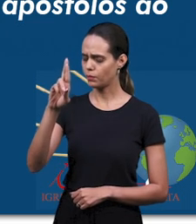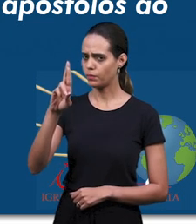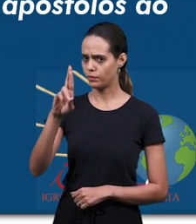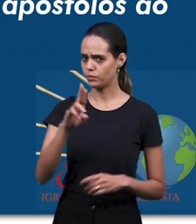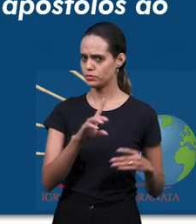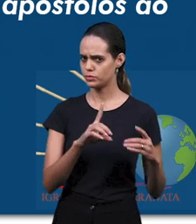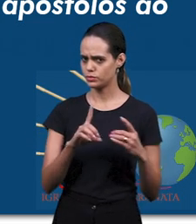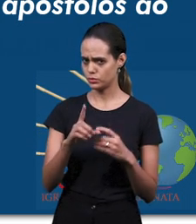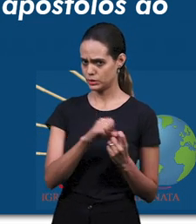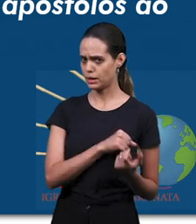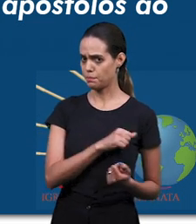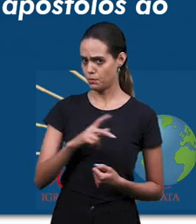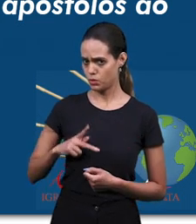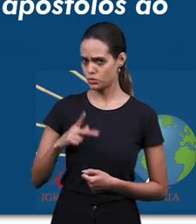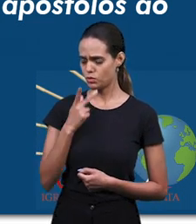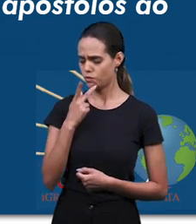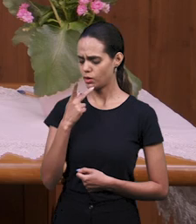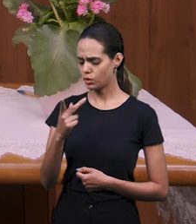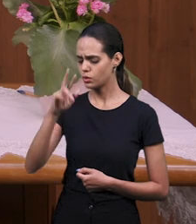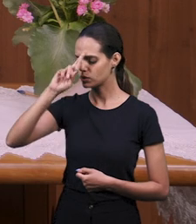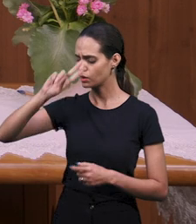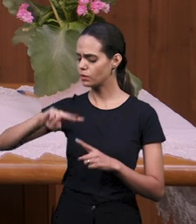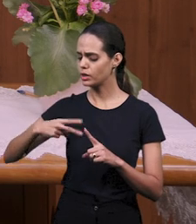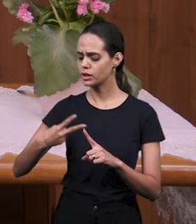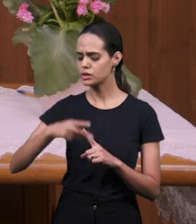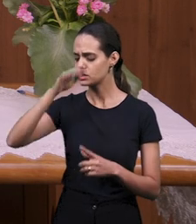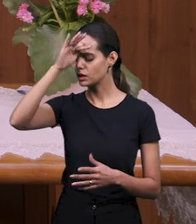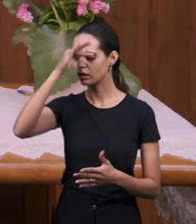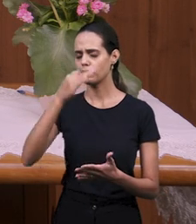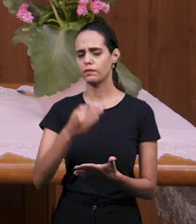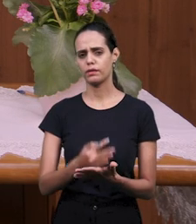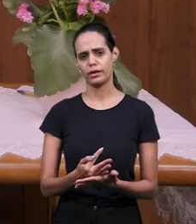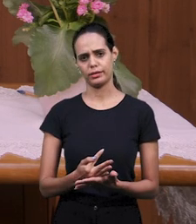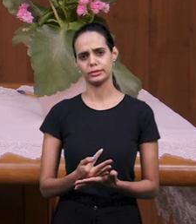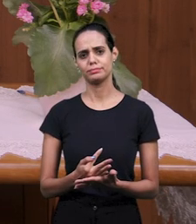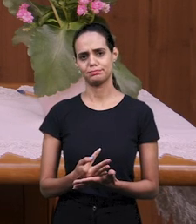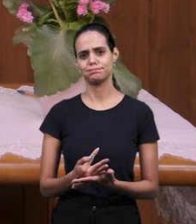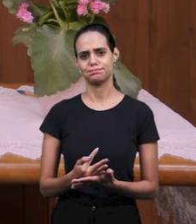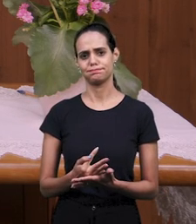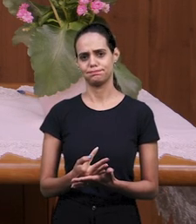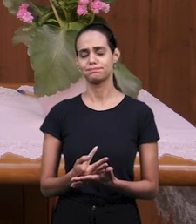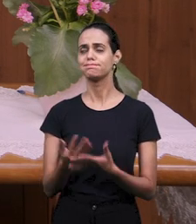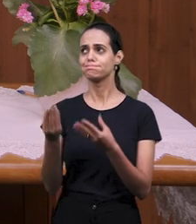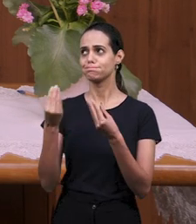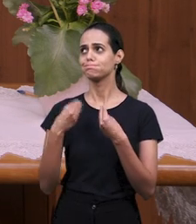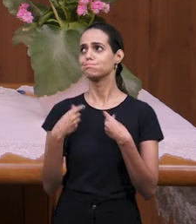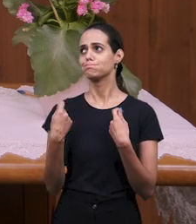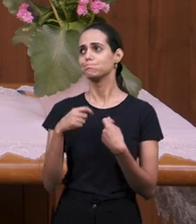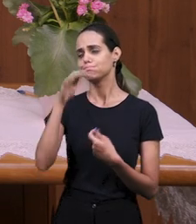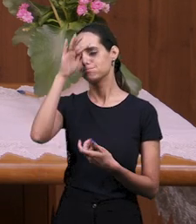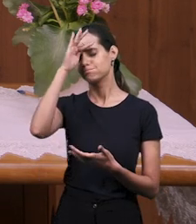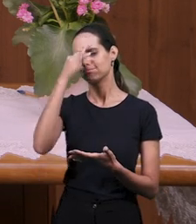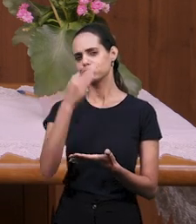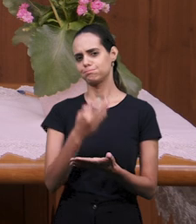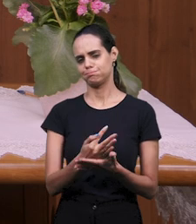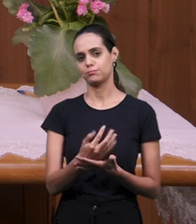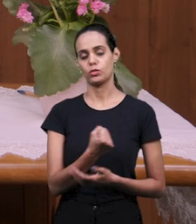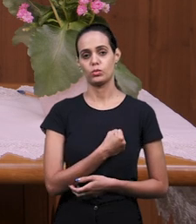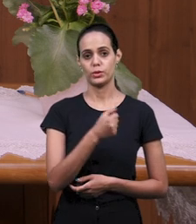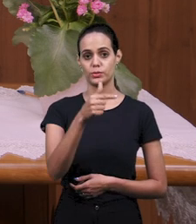Итак, мы видим здесь благословение, когда Господь говорит, семь – это число